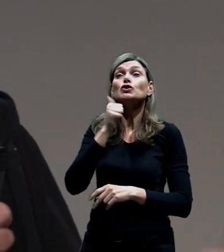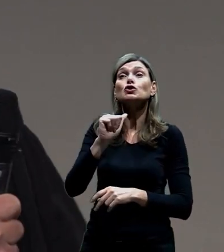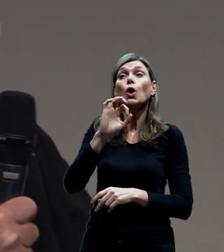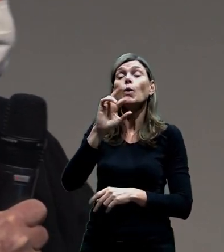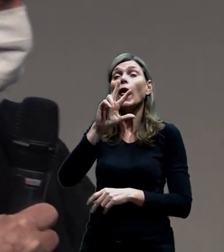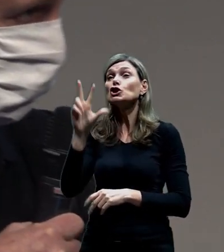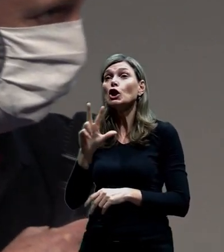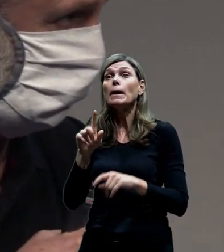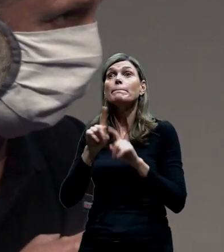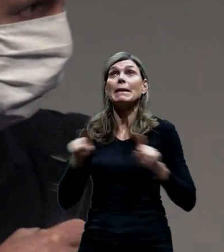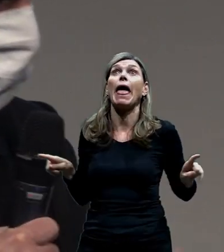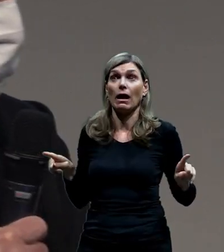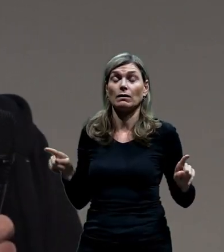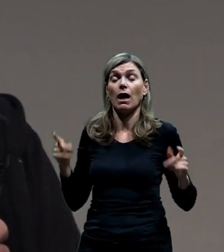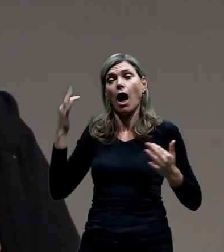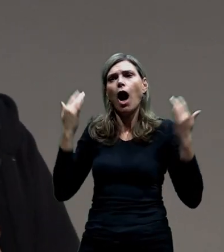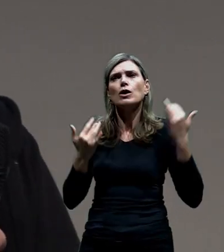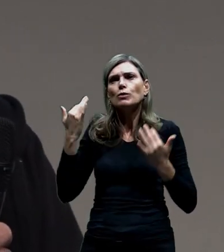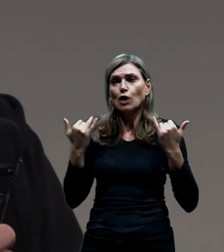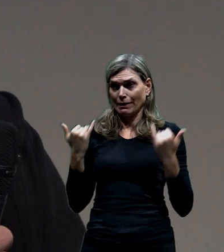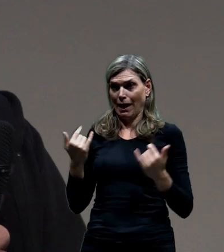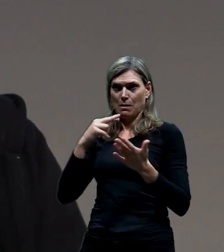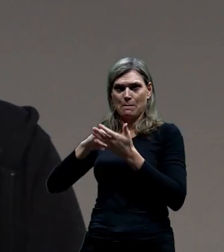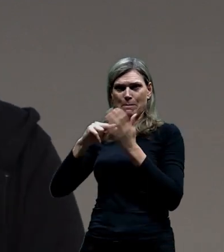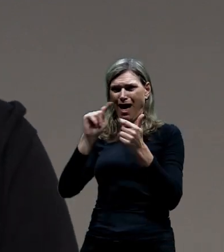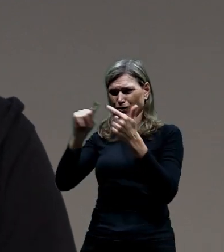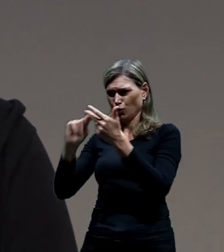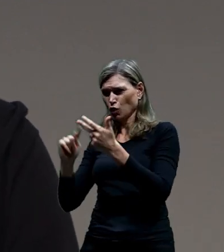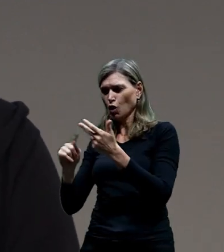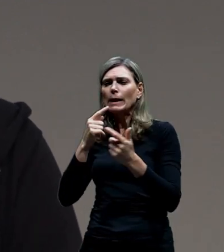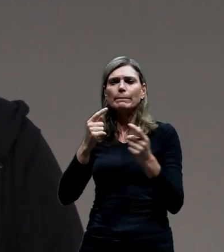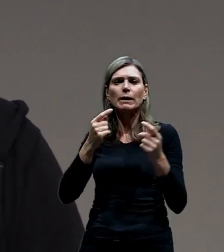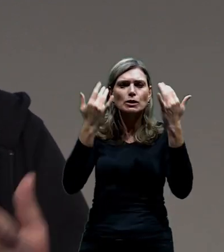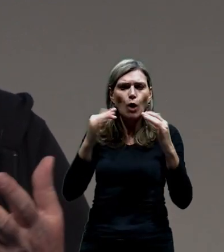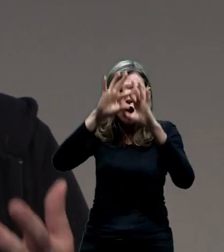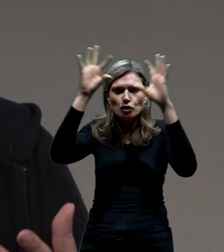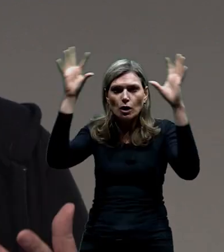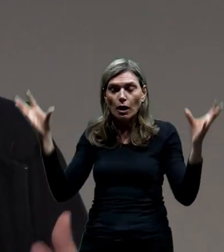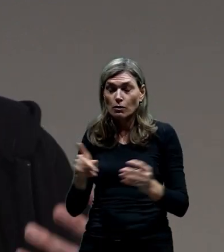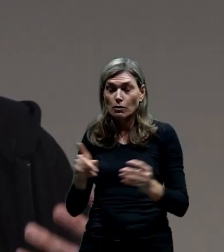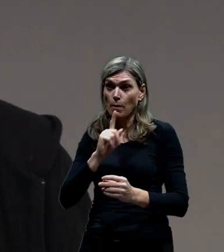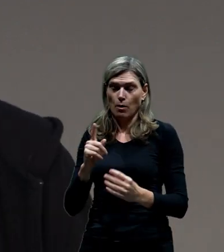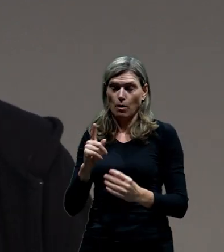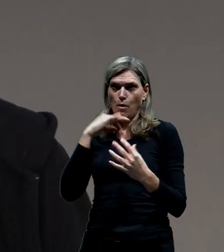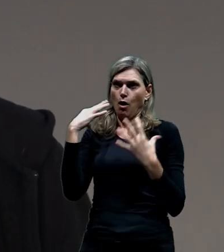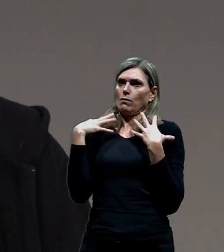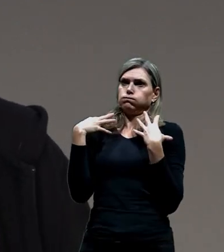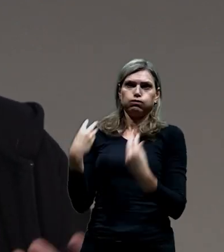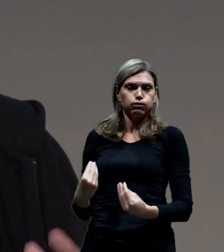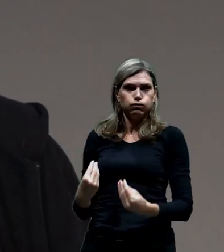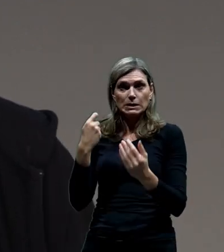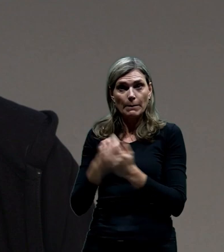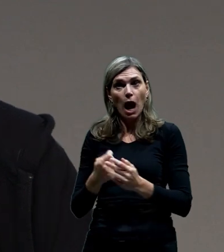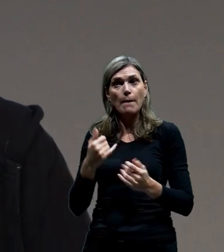A my když vlastně sečteme všechny ty miliardy, o kterých mluvíme, tak je to sprousta peněz. A vlastně jako ta Praha skutečně